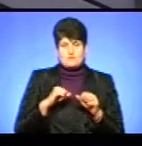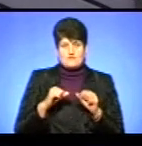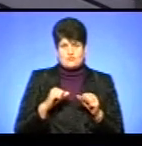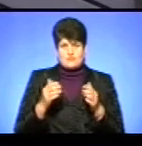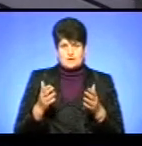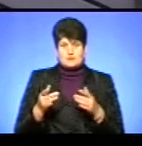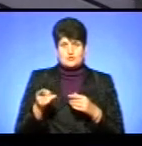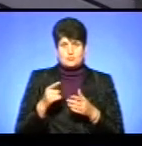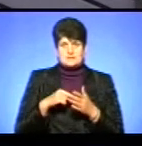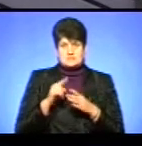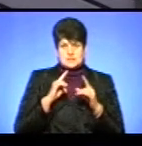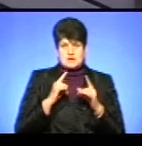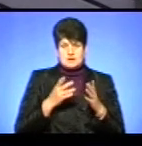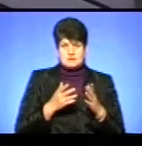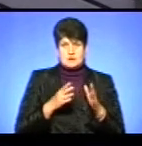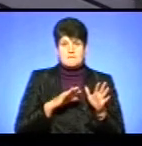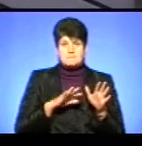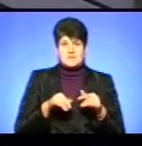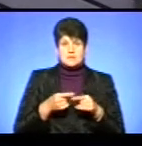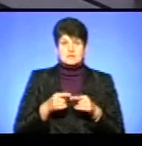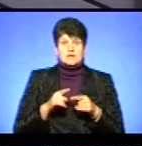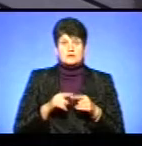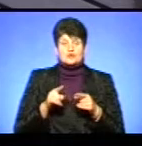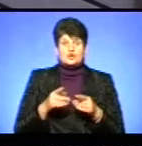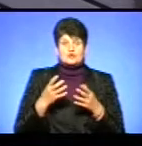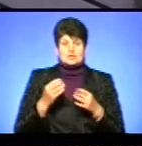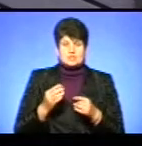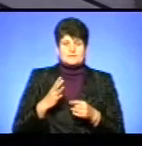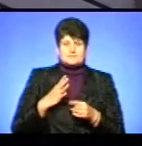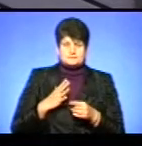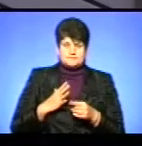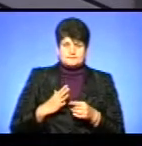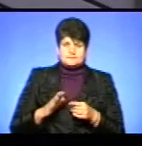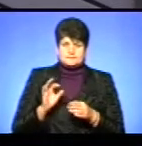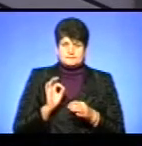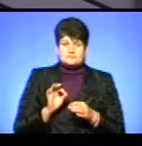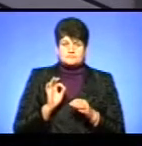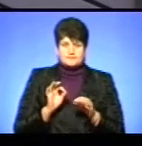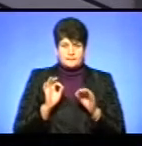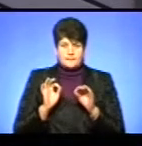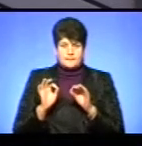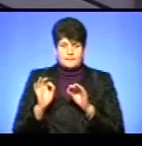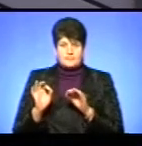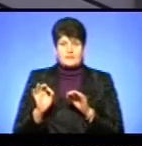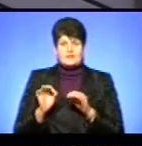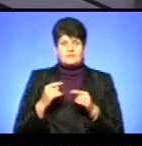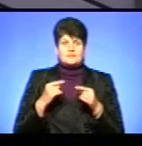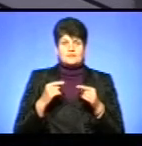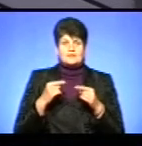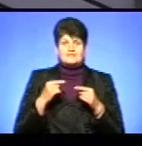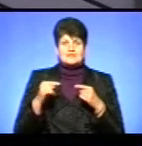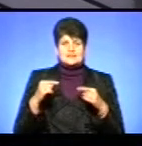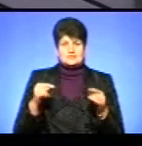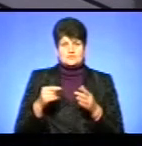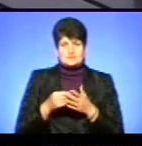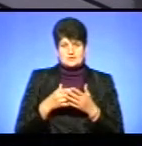Тобто Тернопільська міська рада. Після цього ще терпілися, все нормально, постійно в різницю в тарифі,